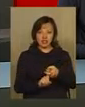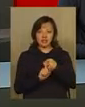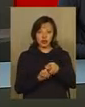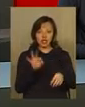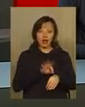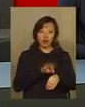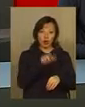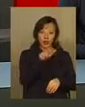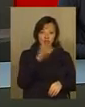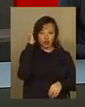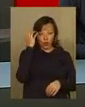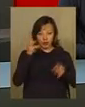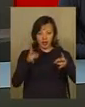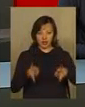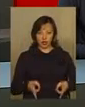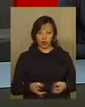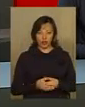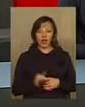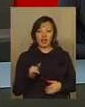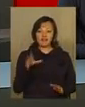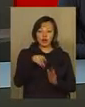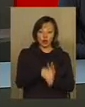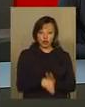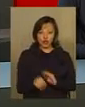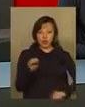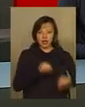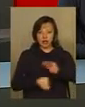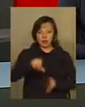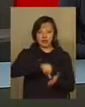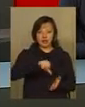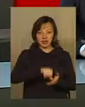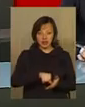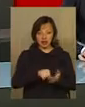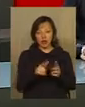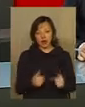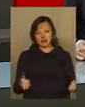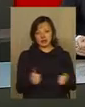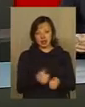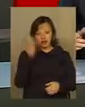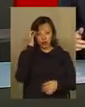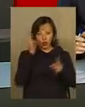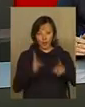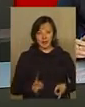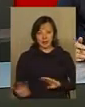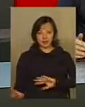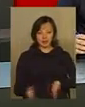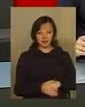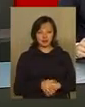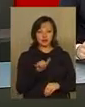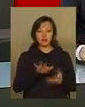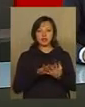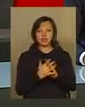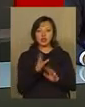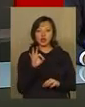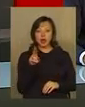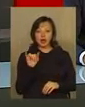'язок захворювання людини з чорнобильською катастрофою та включено до їх складу представників чорнобильських організацій. У селі